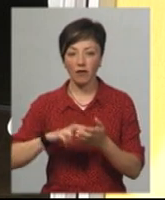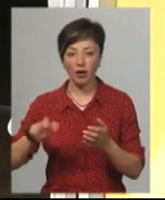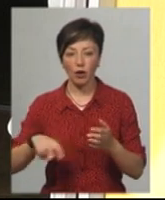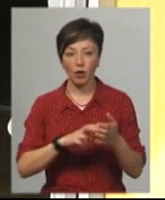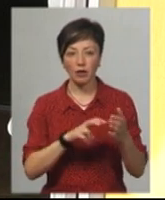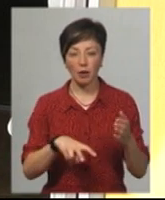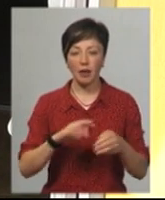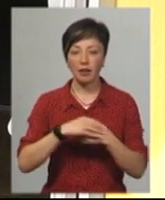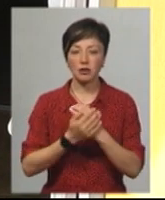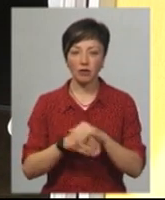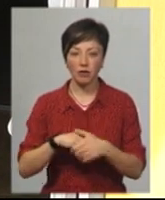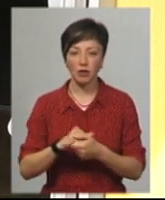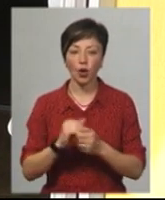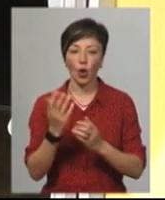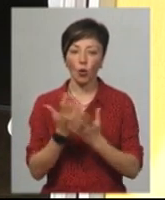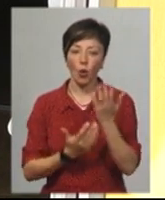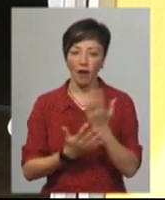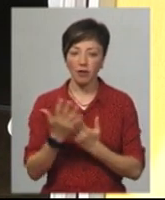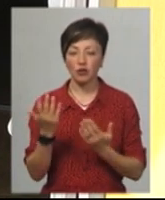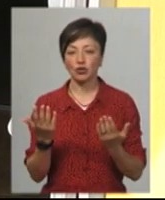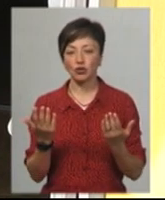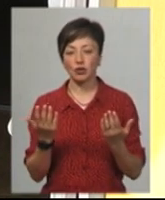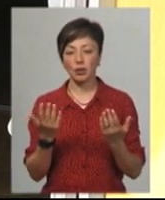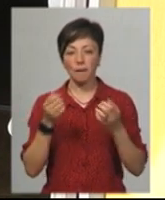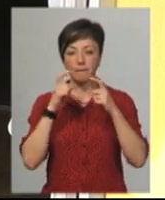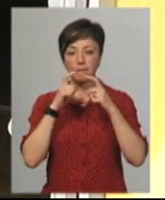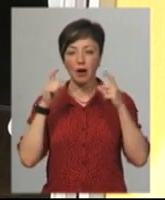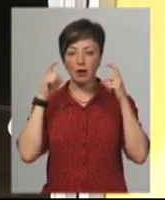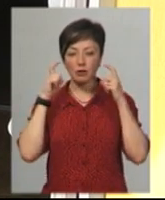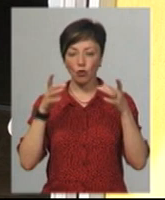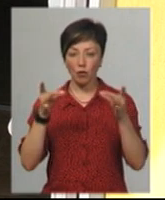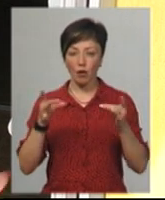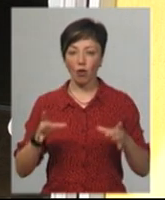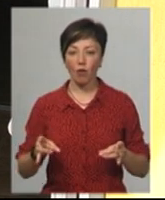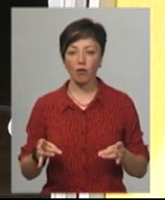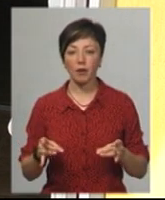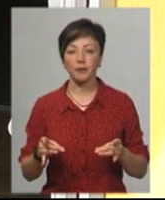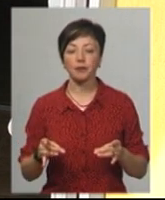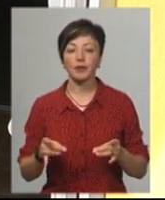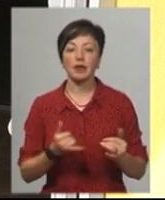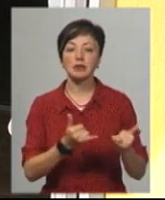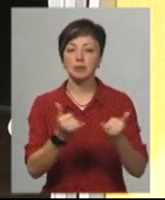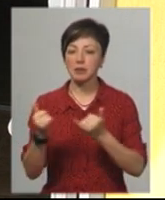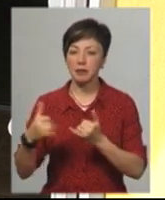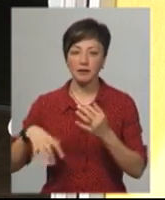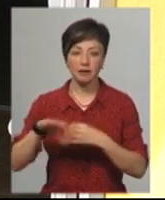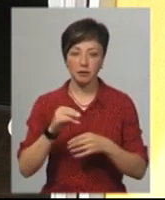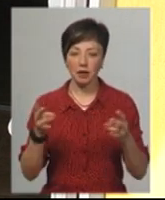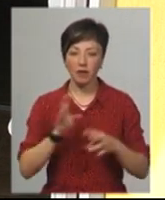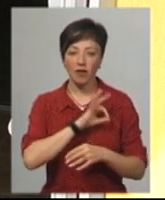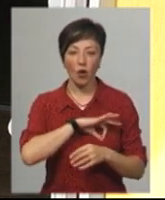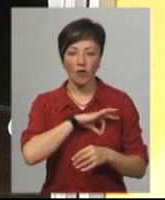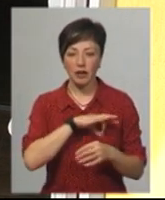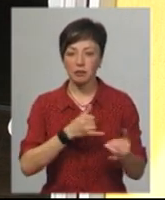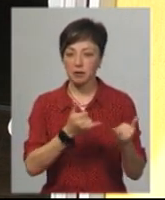дезінфектори, рукавички, масочки в упаковочках. Тобто забезпечені усім. Вихователі